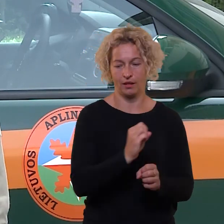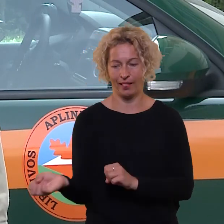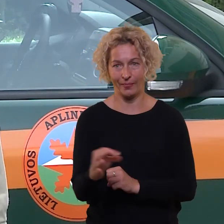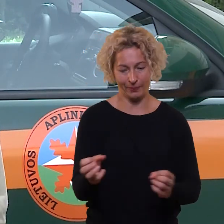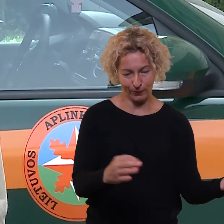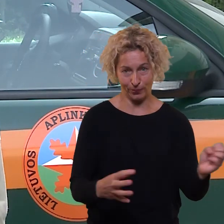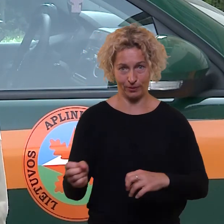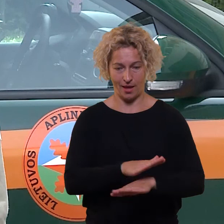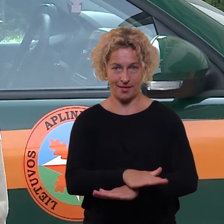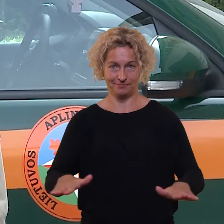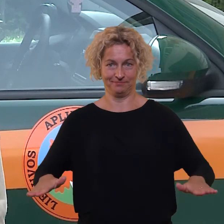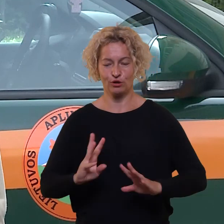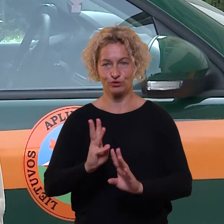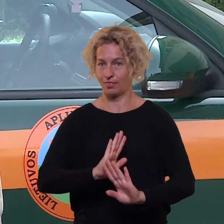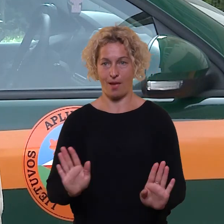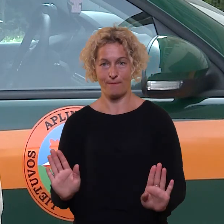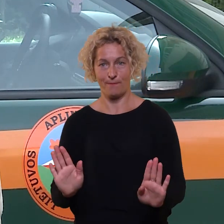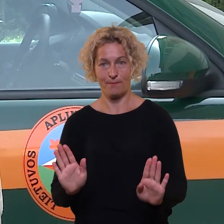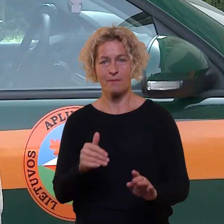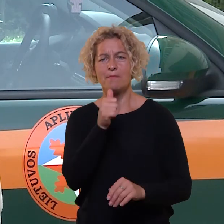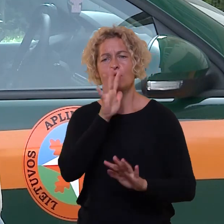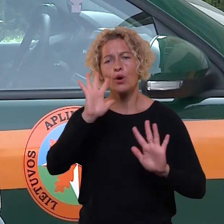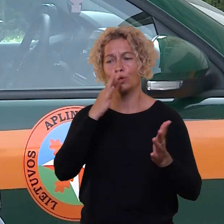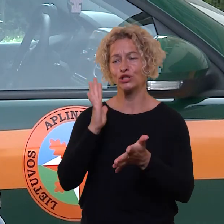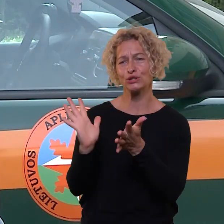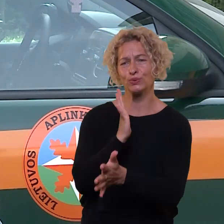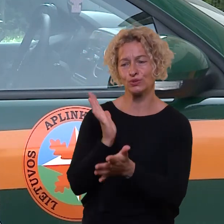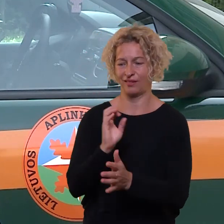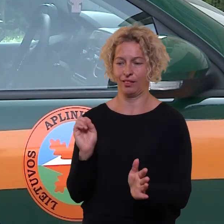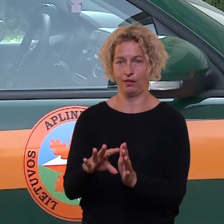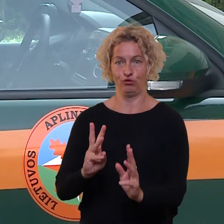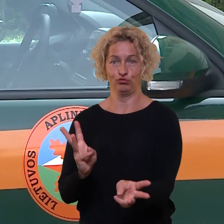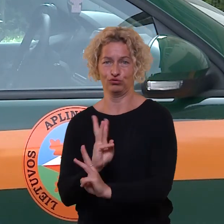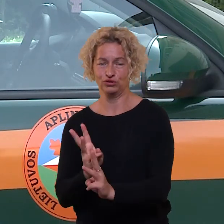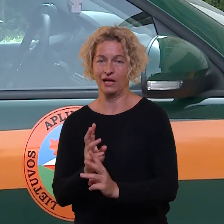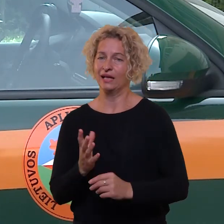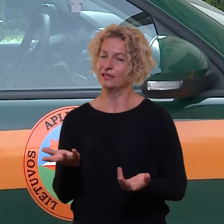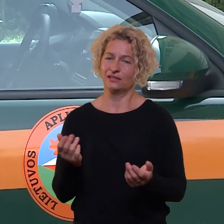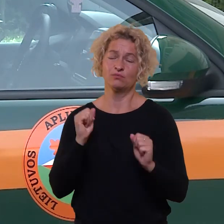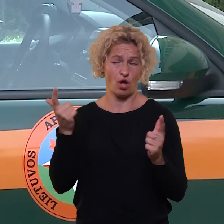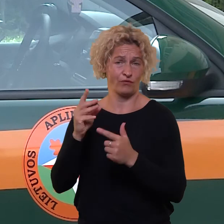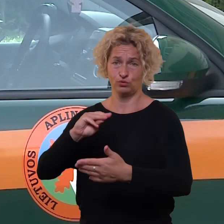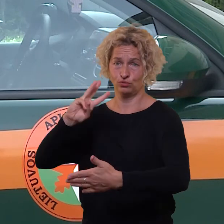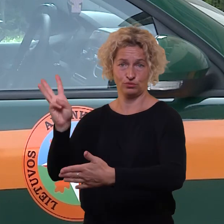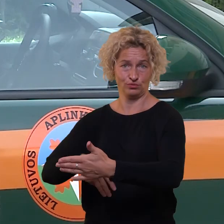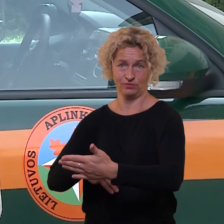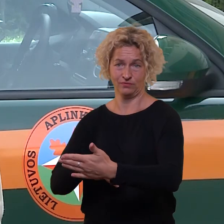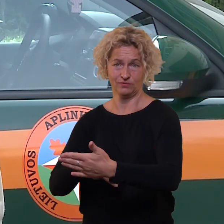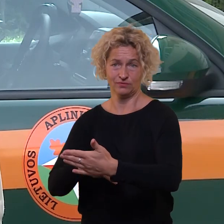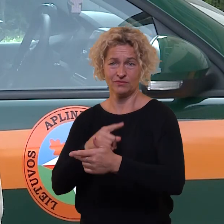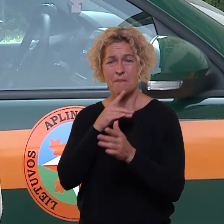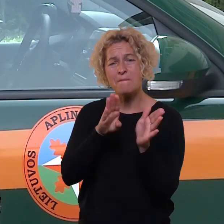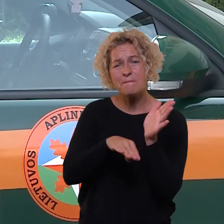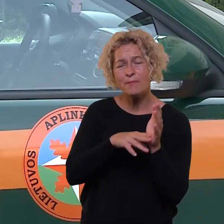Sankcijos, jeigu naudojamas, kuras ne yra tinkamas, tai kaip visdys atlikos iš postovi klavimo likusios, tai